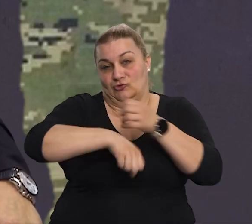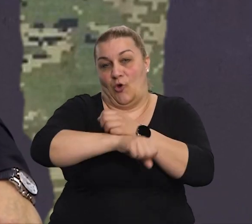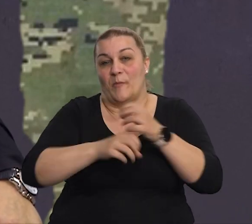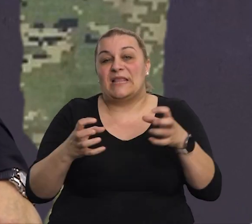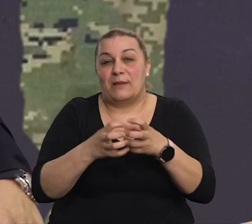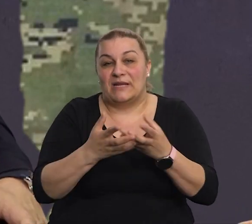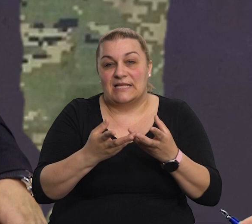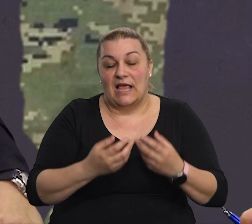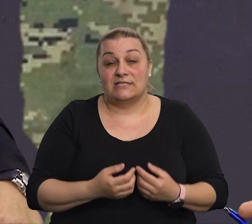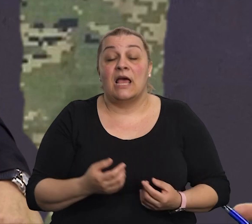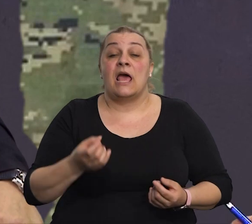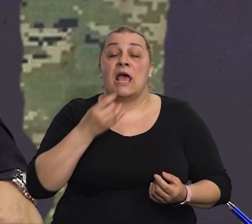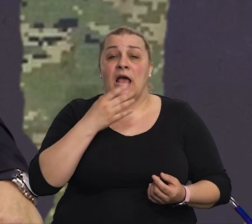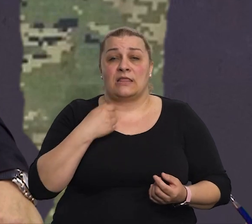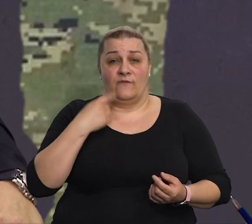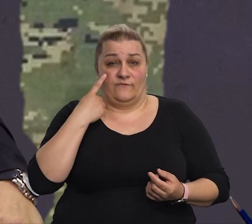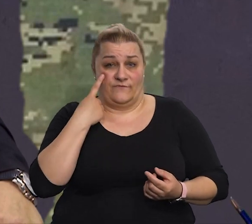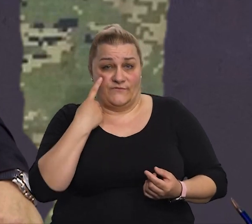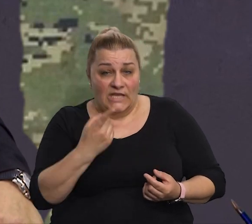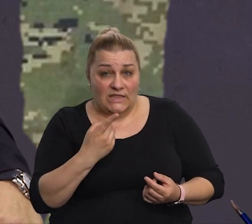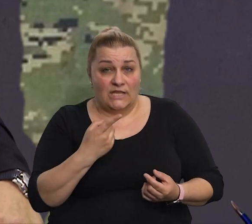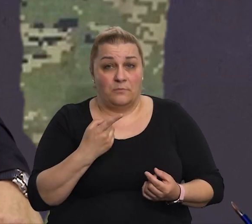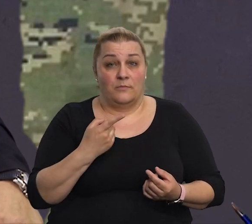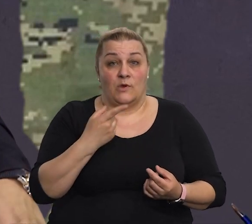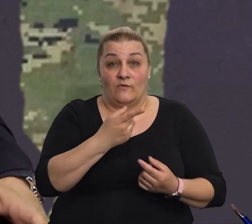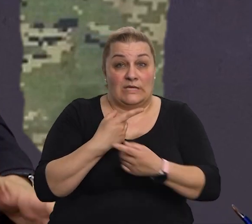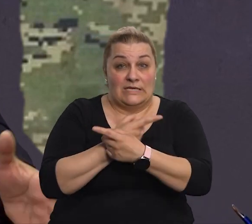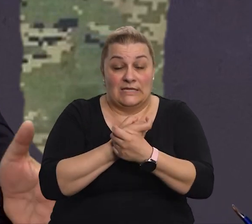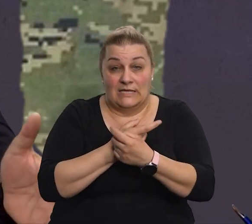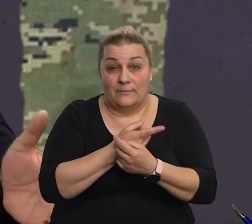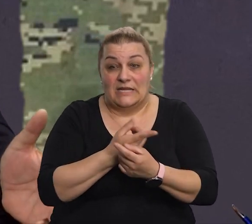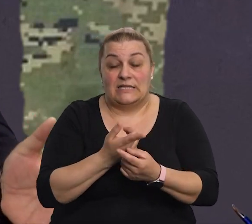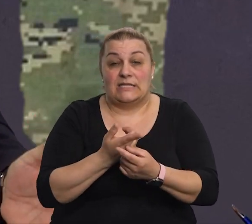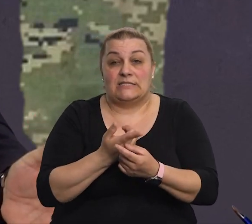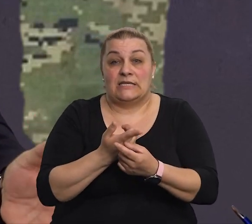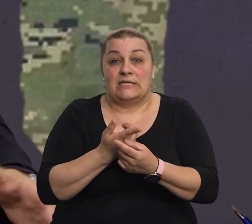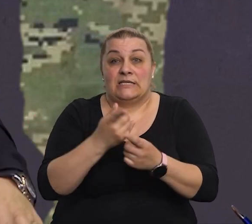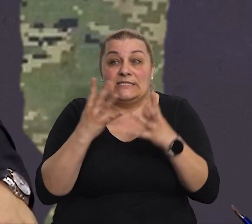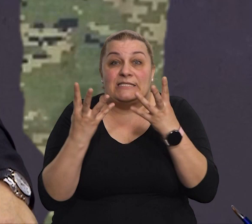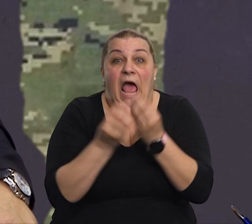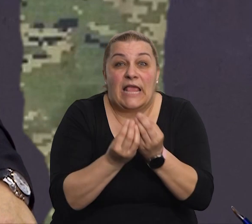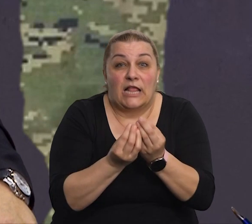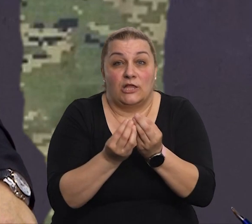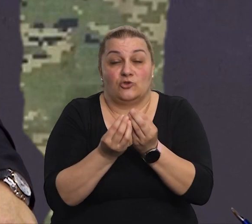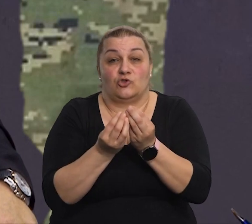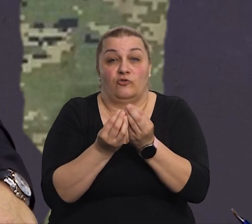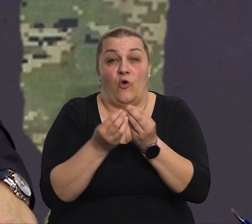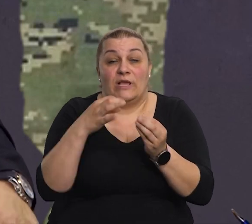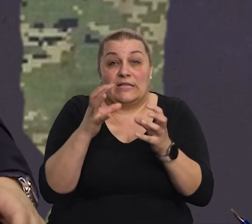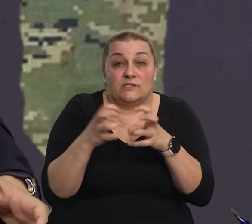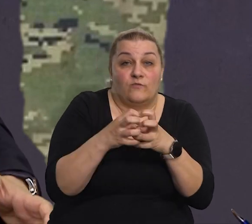Kada ono, kad vidimo, kad vidimo to, taj slog, to zajedništvo, to jedinstvo,